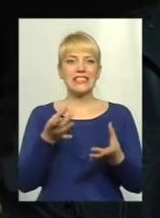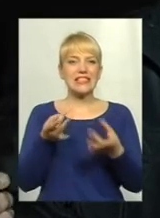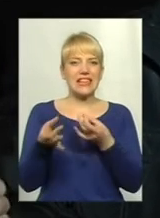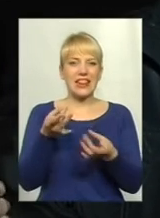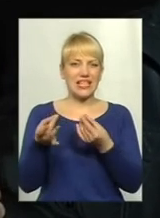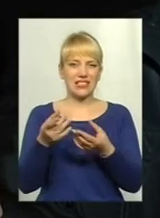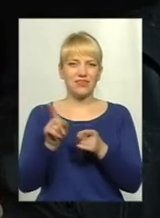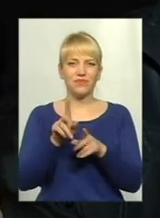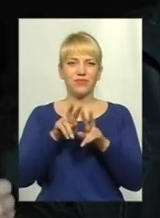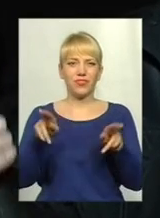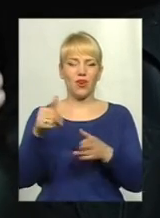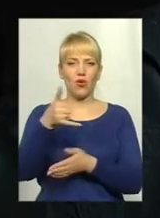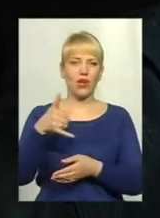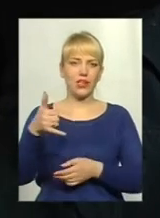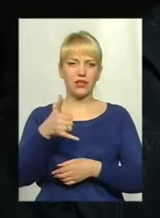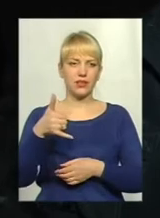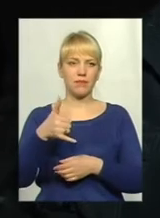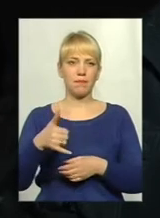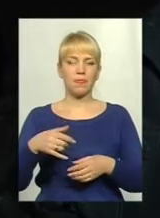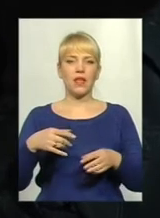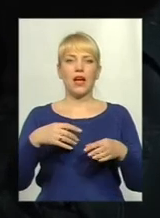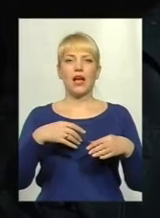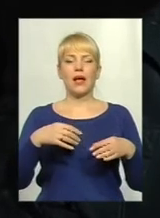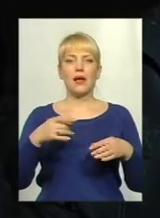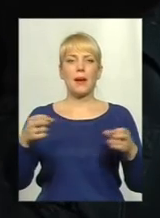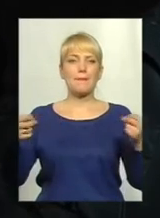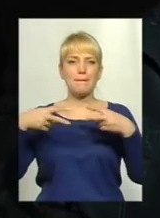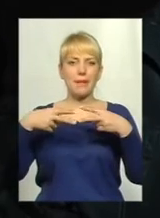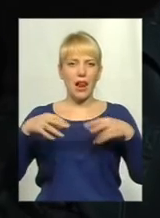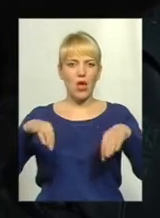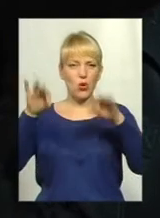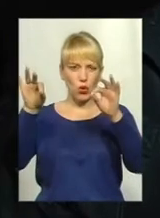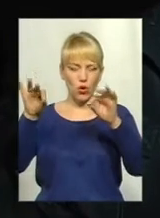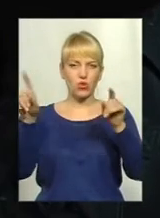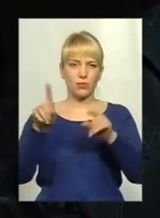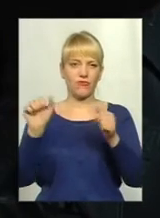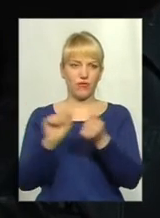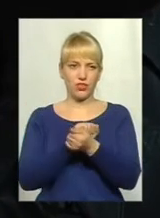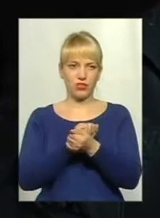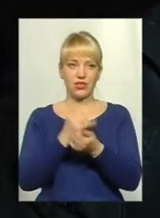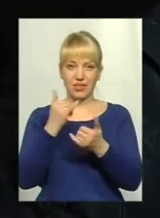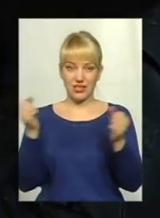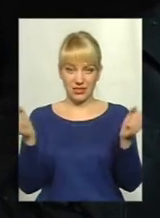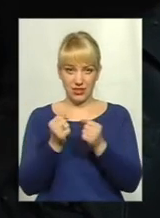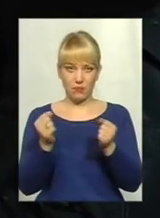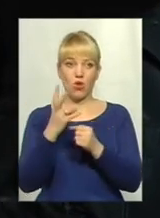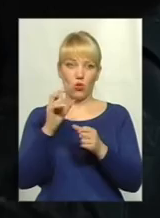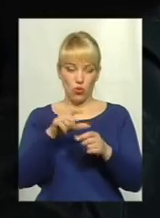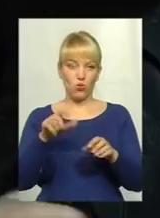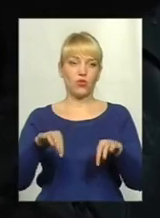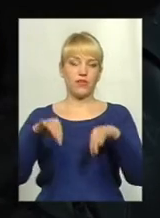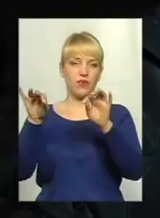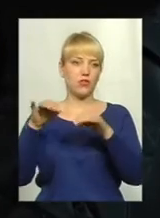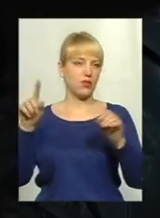олії. Більйо повісити, щоб висохло. Ну, навіть зараз зима. Але все рівно люди виносять.